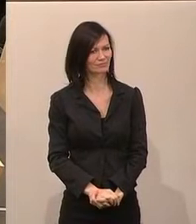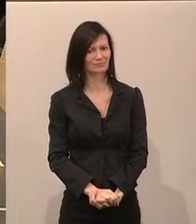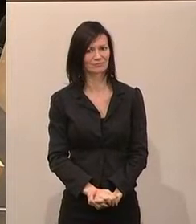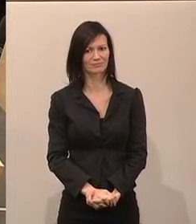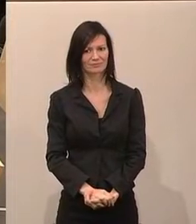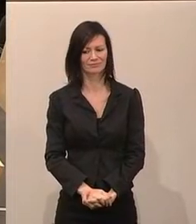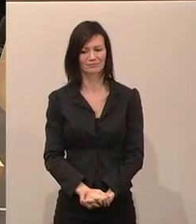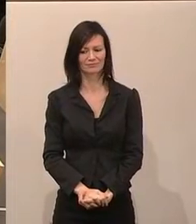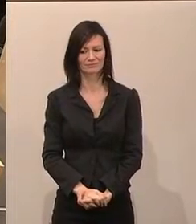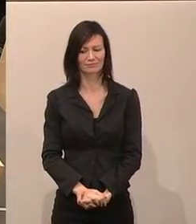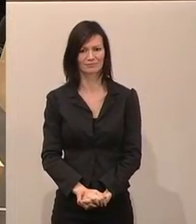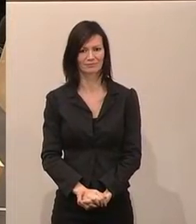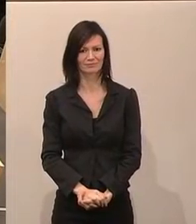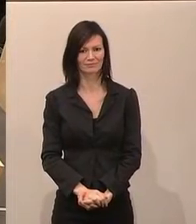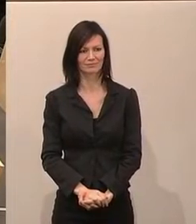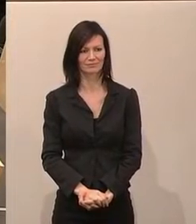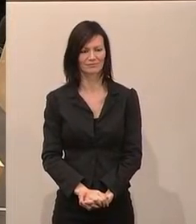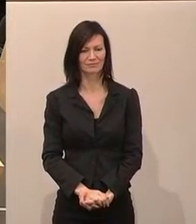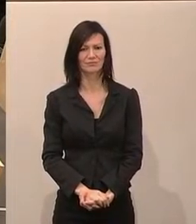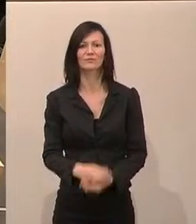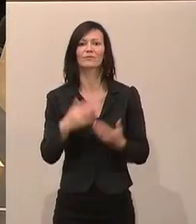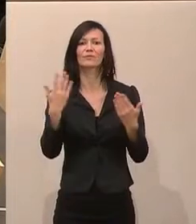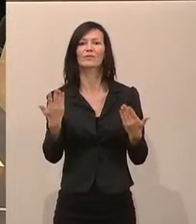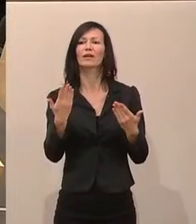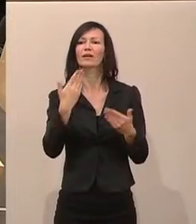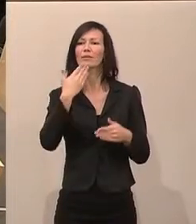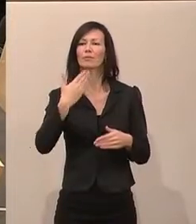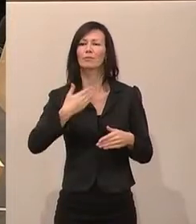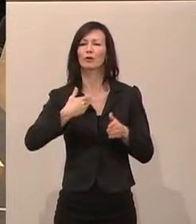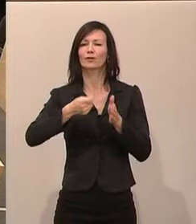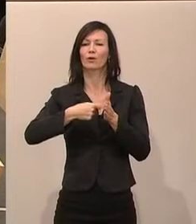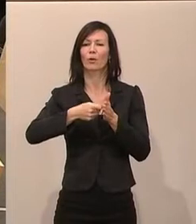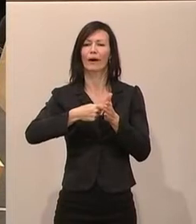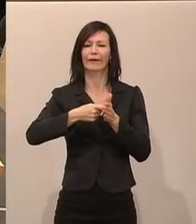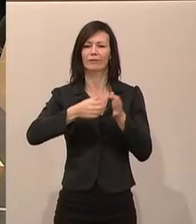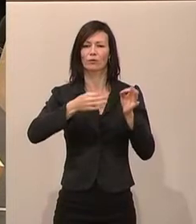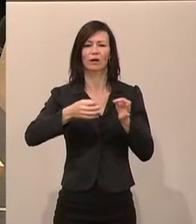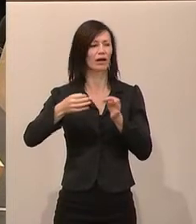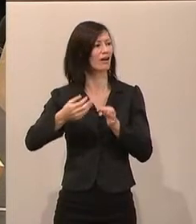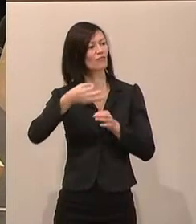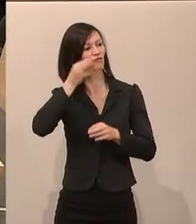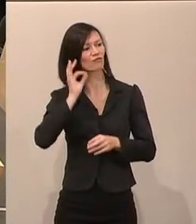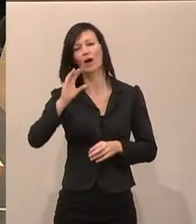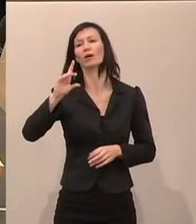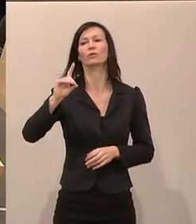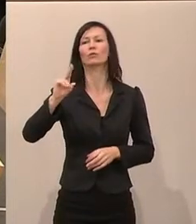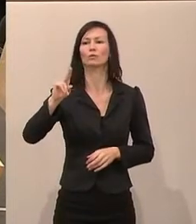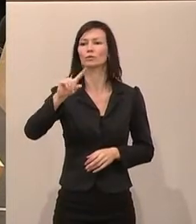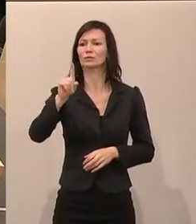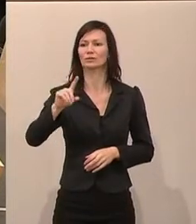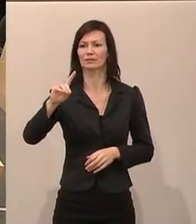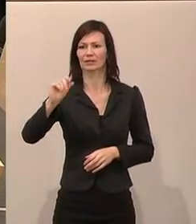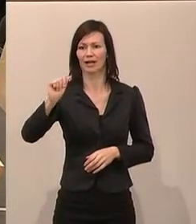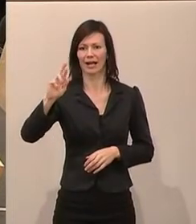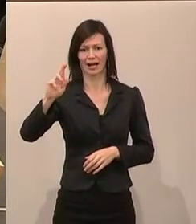Mata Biesmann fordert eine ökologische Steuerreform und sie wünscht sich, dass Österreich bei der Klimakonferenz im Dezember im